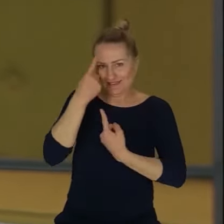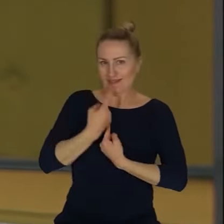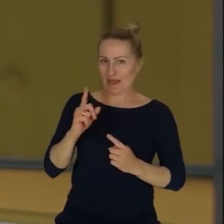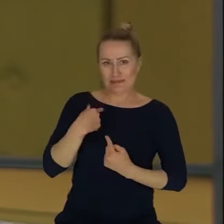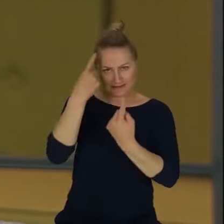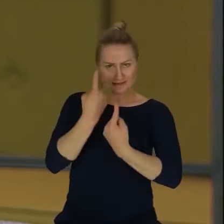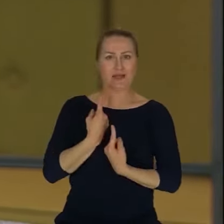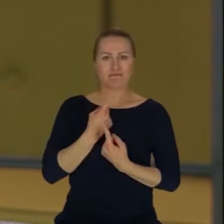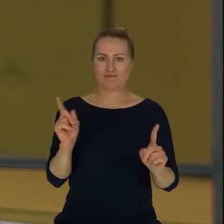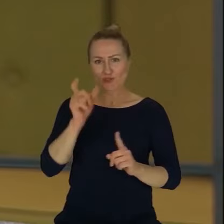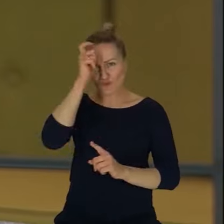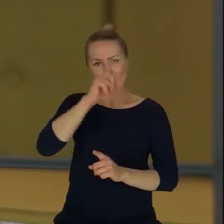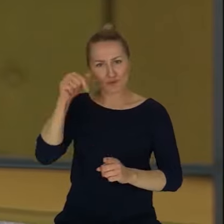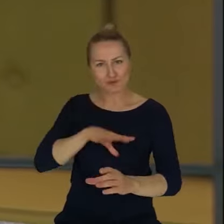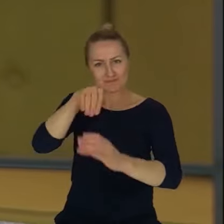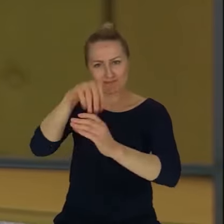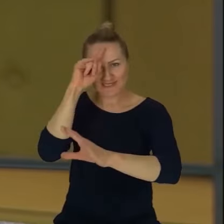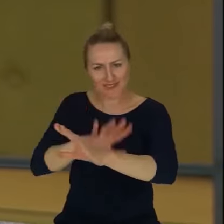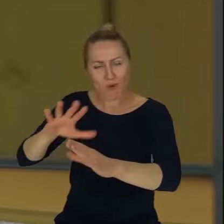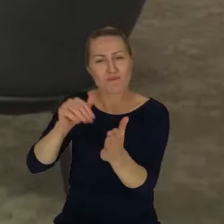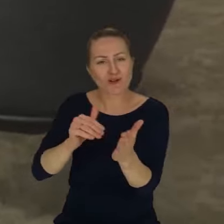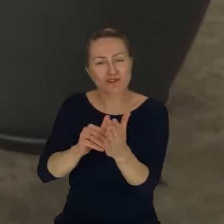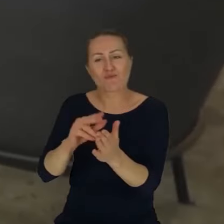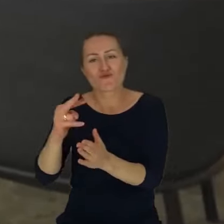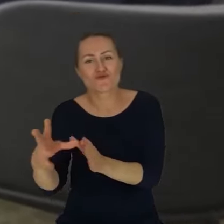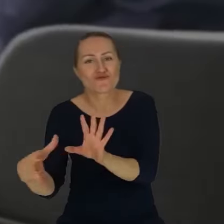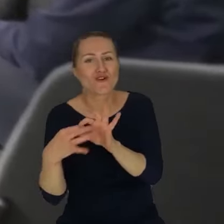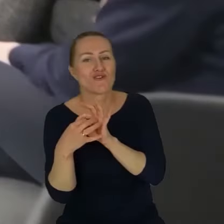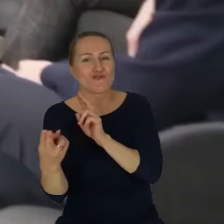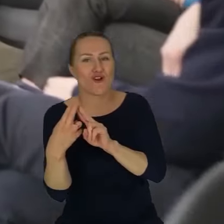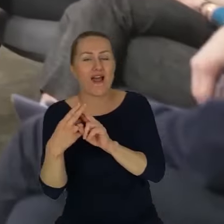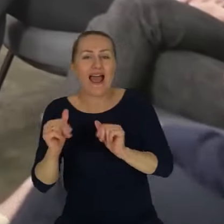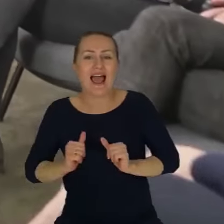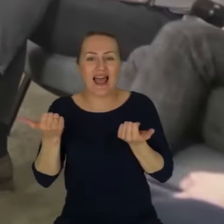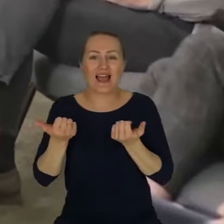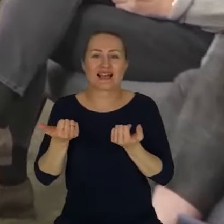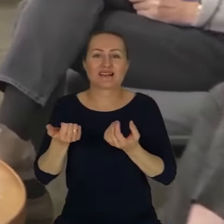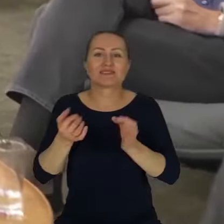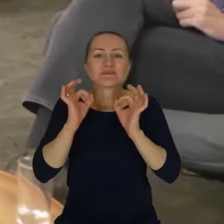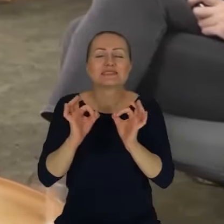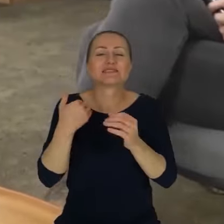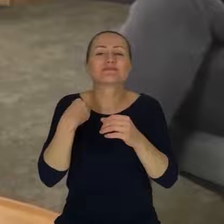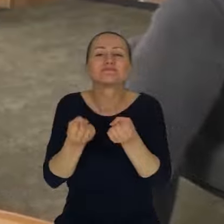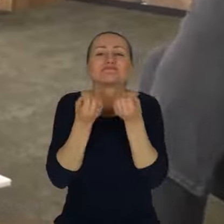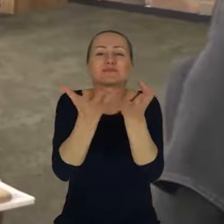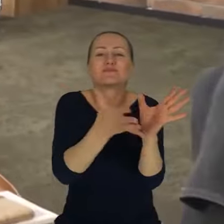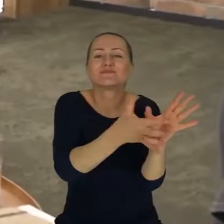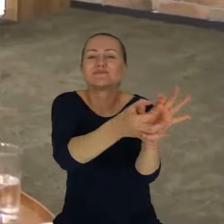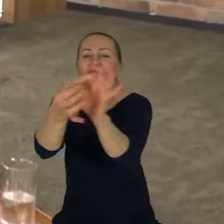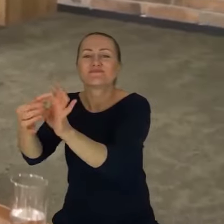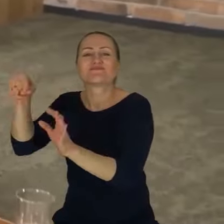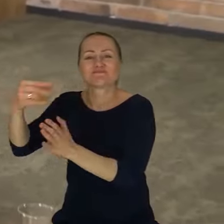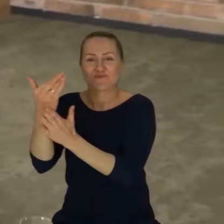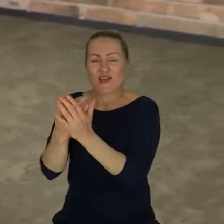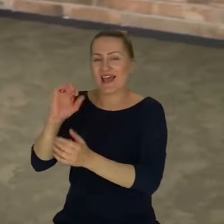istota społeczna, potrzebuje drugiej osoby, chociażby do tego, żeby Was płynnie przeprowadzić przez nas scenariusz. Adam Bielecki i